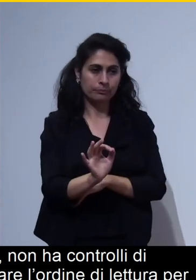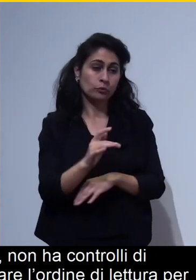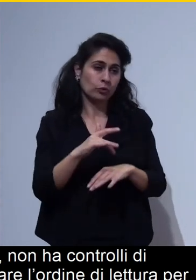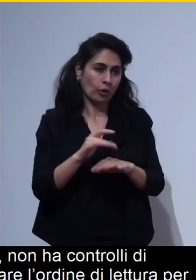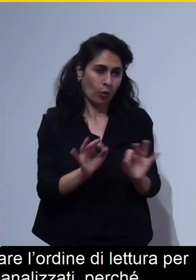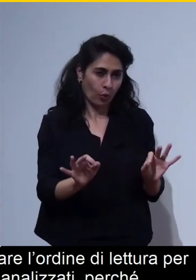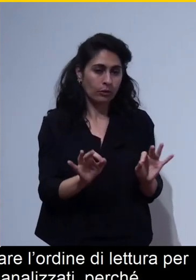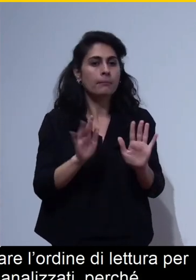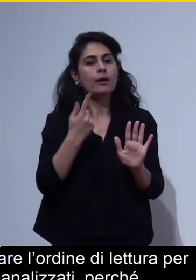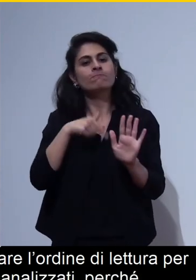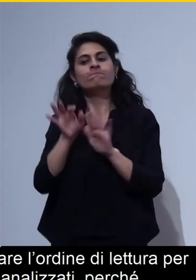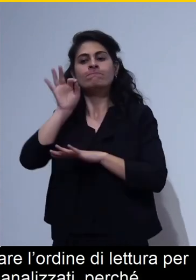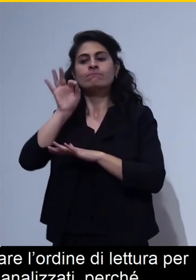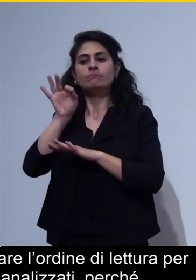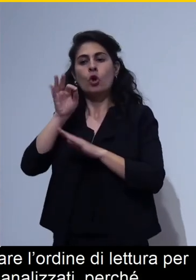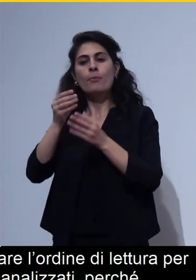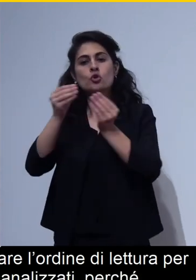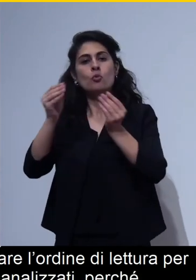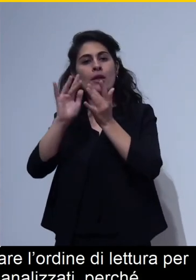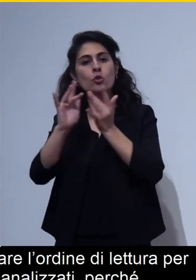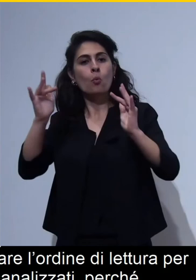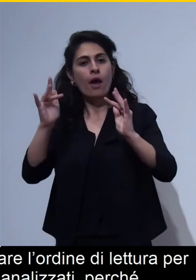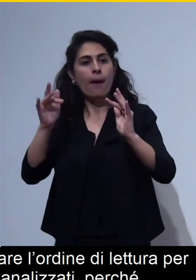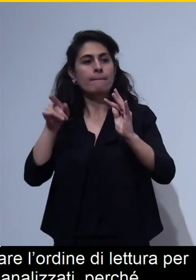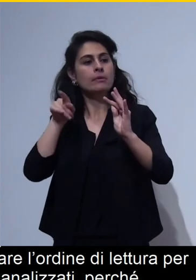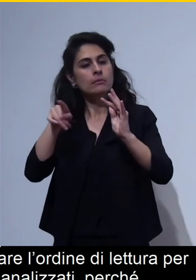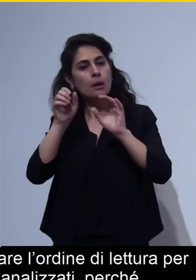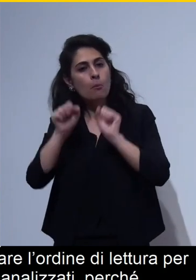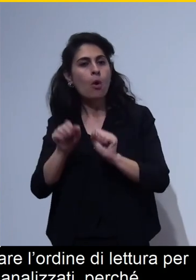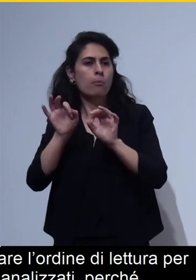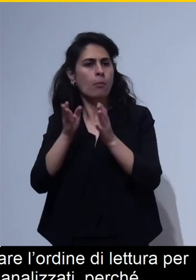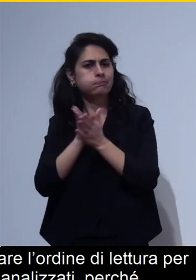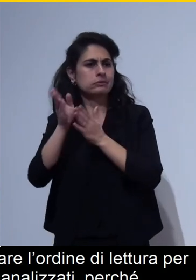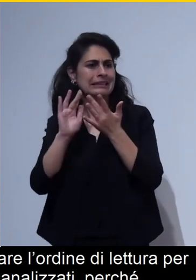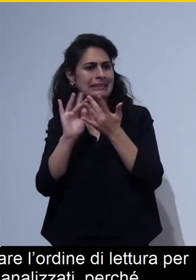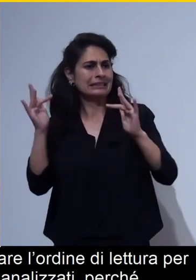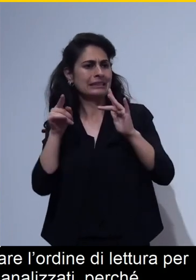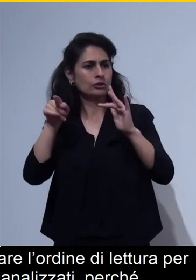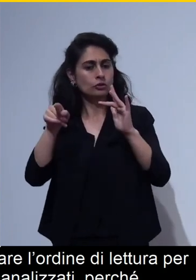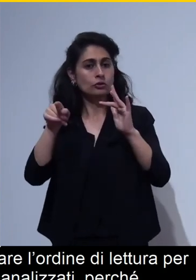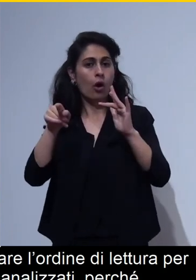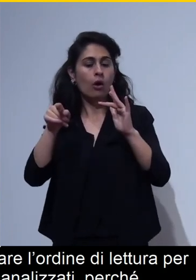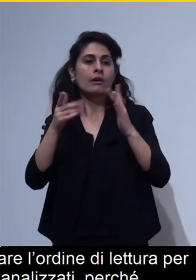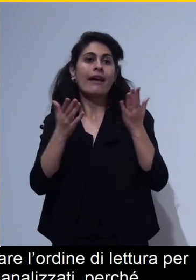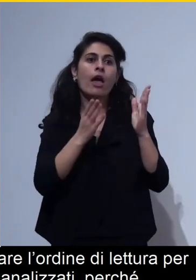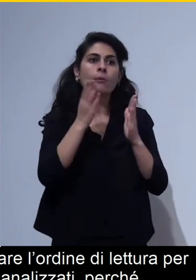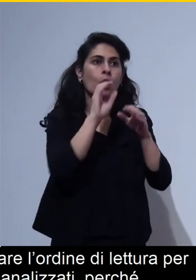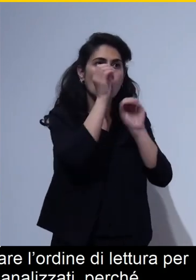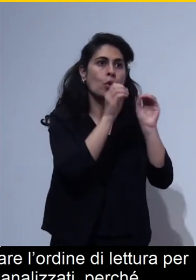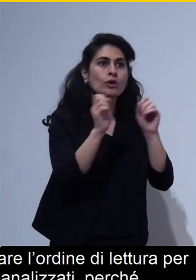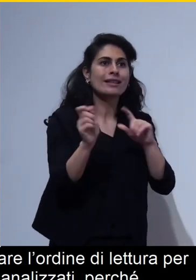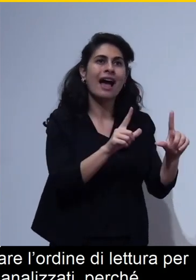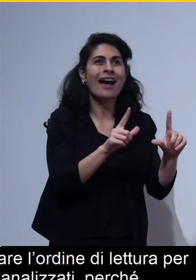strumento web che produce l'output che potesse essere messo su un sito rispetto a google slide che sarebbe stato una replica